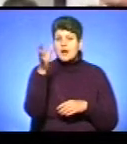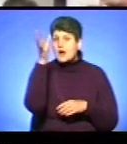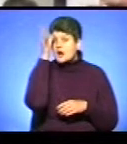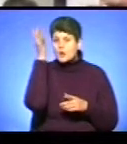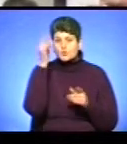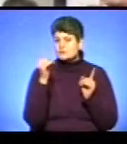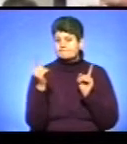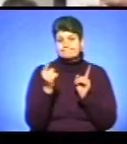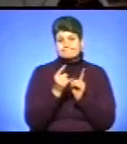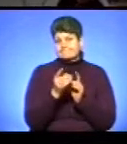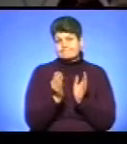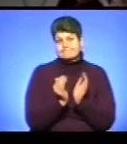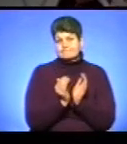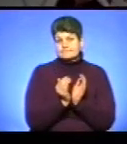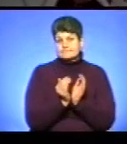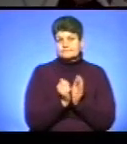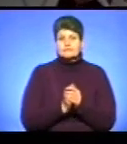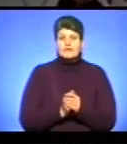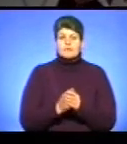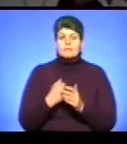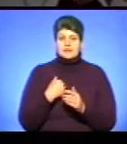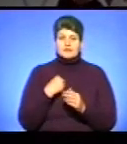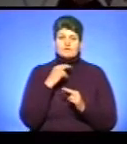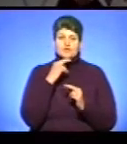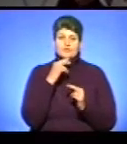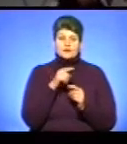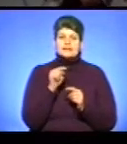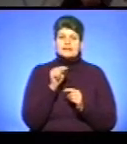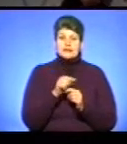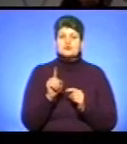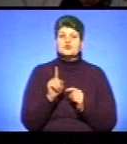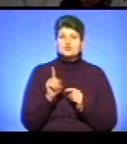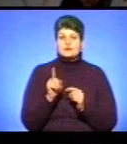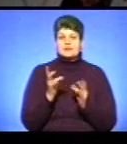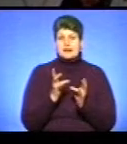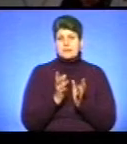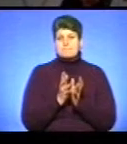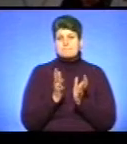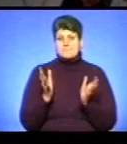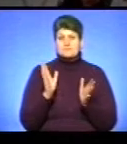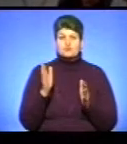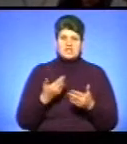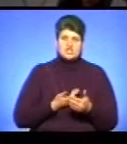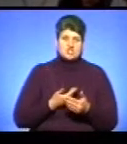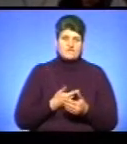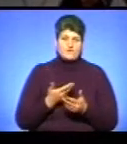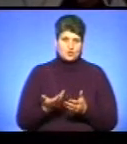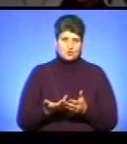коротенький». Мені звернули увагу на те, що треба більше бути живою,